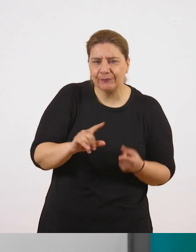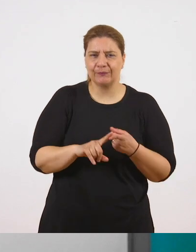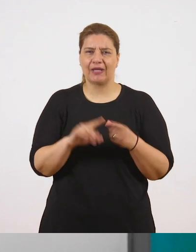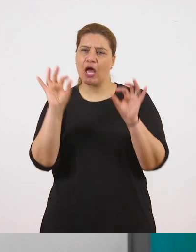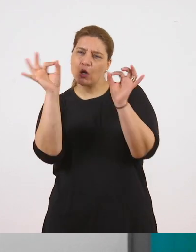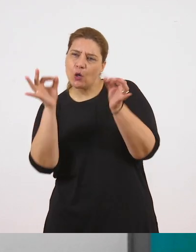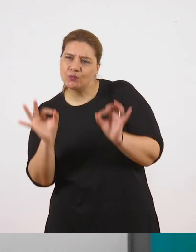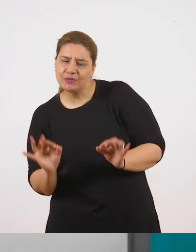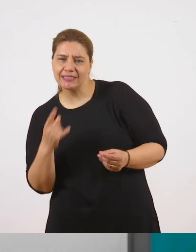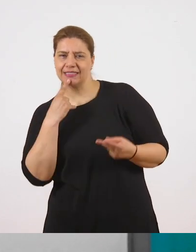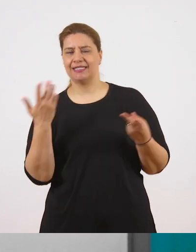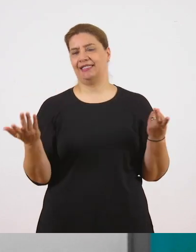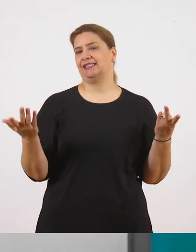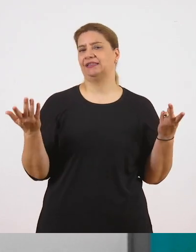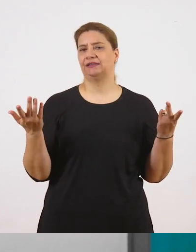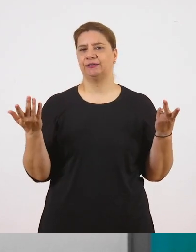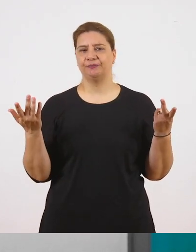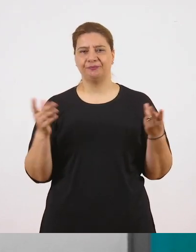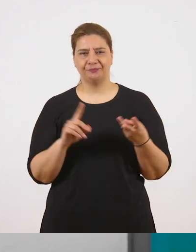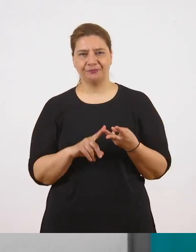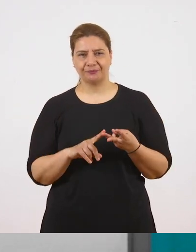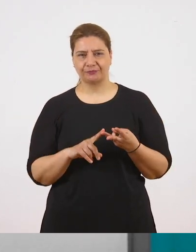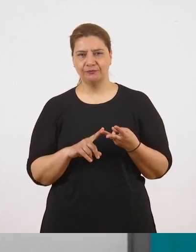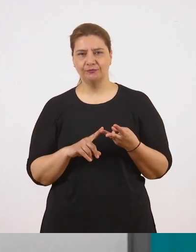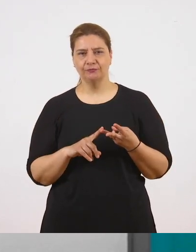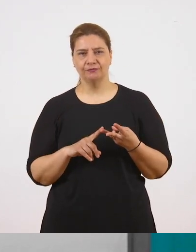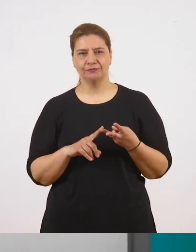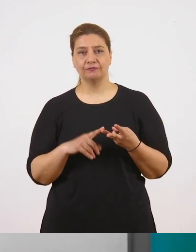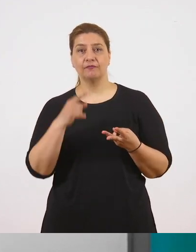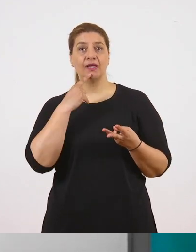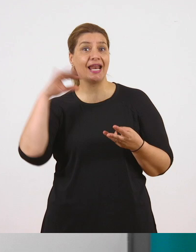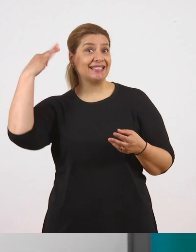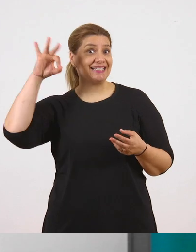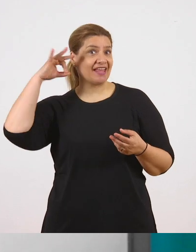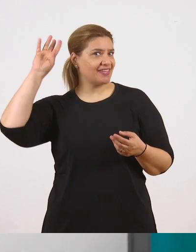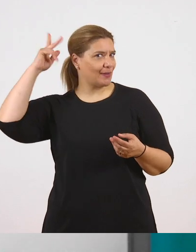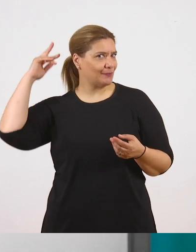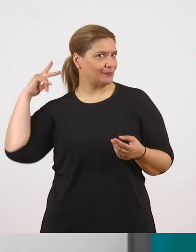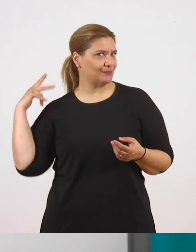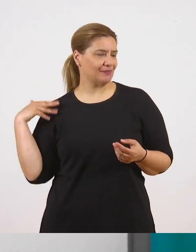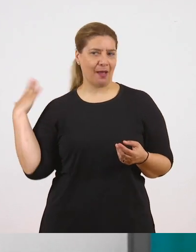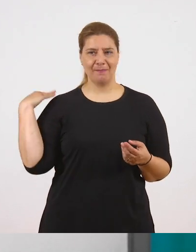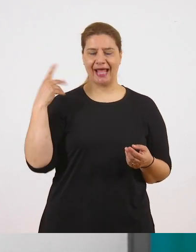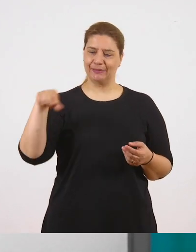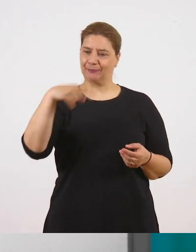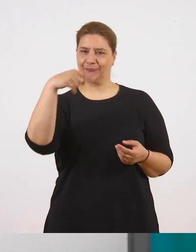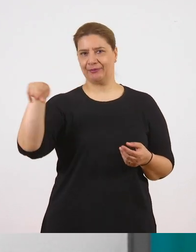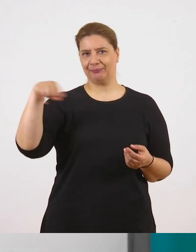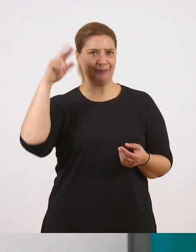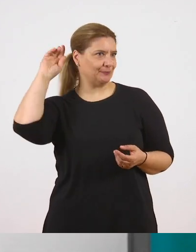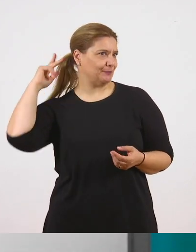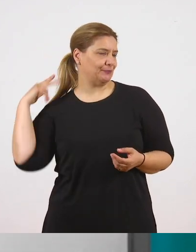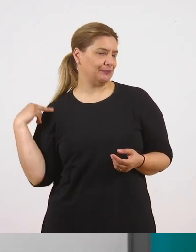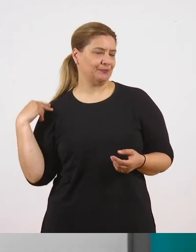κομψή, λέει, κομψή κορμοστασιά, με μια ξανθιά κοτσίδα στην πλάτη. Και δεν μου